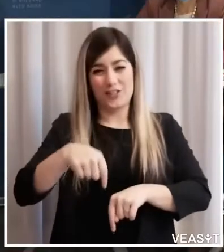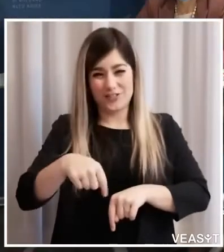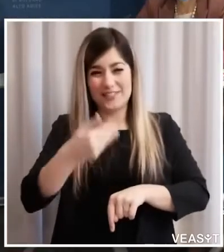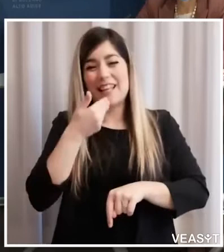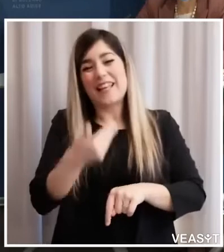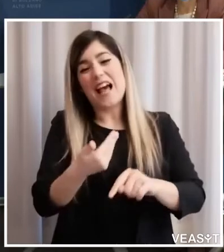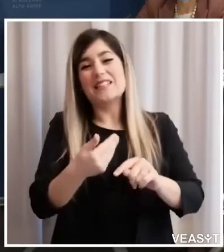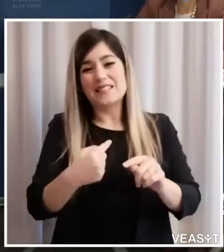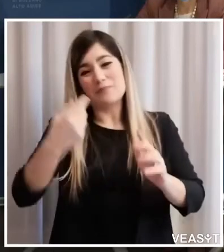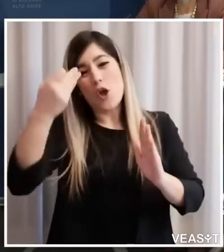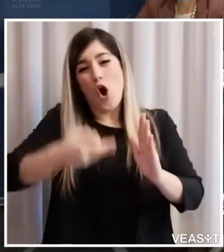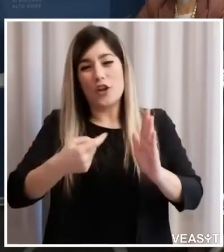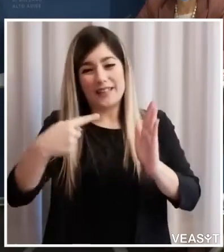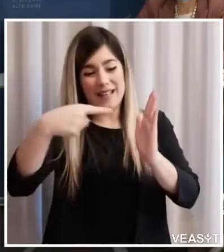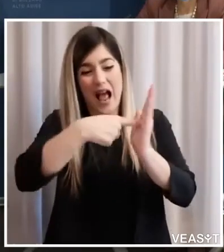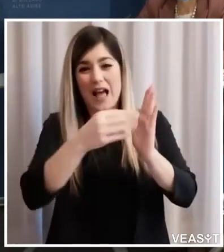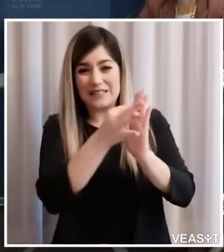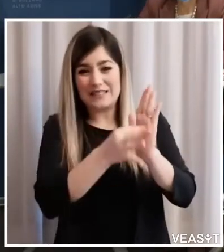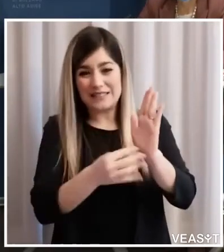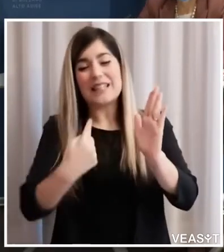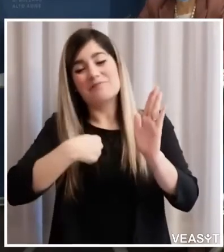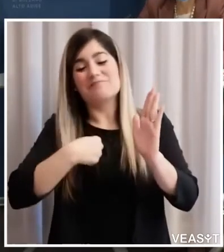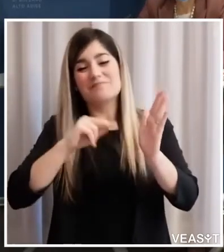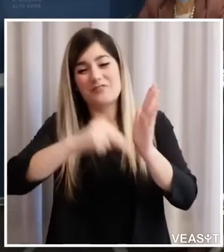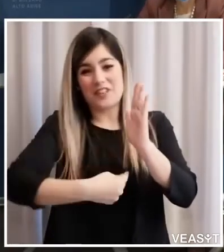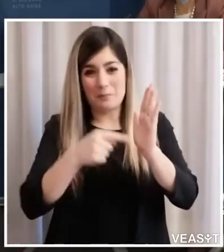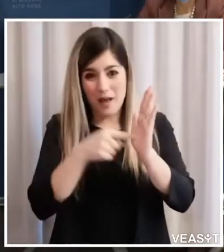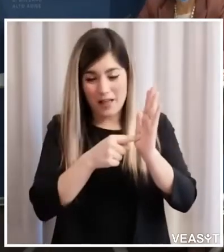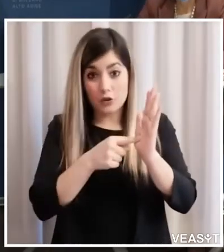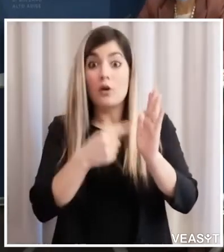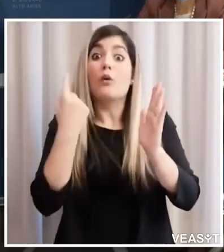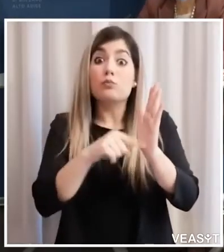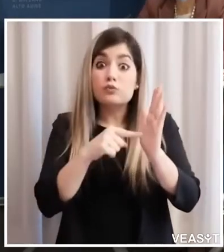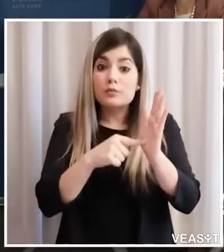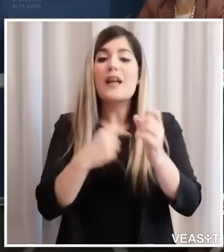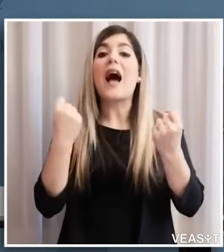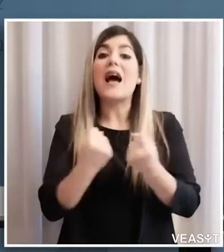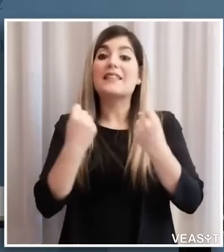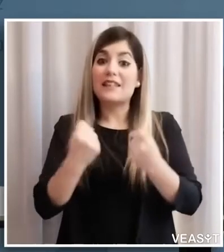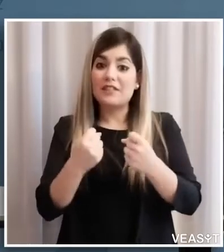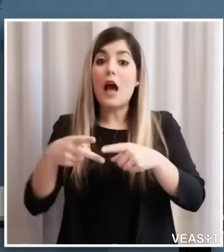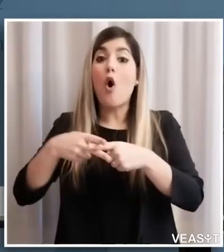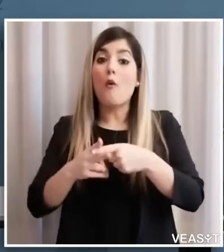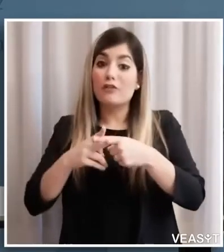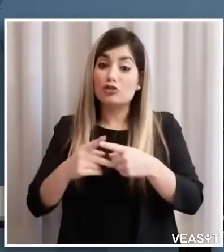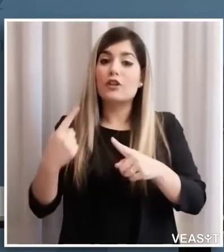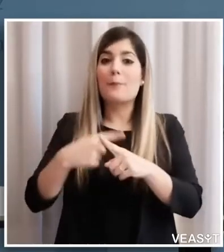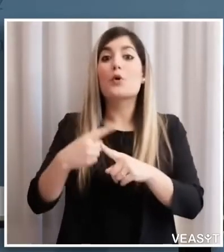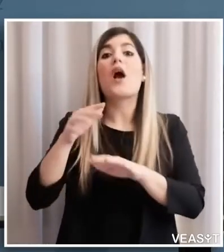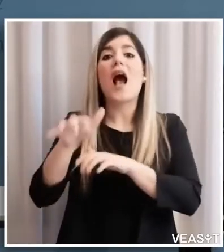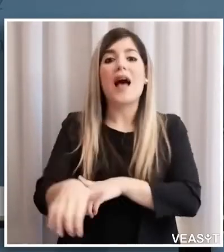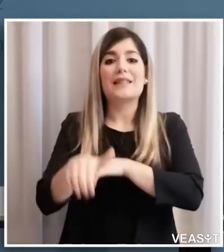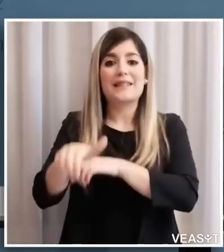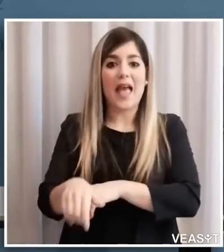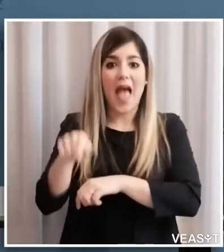permette ulteriori attività nelle officine e nei cantieri che fin d'ora